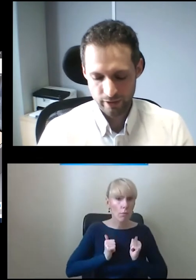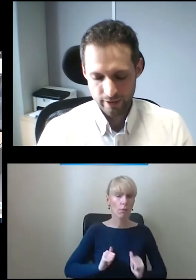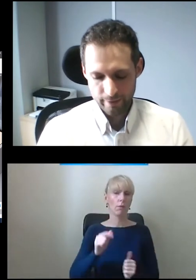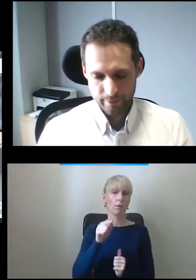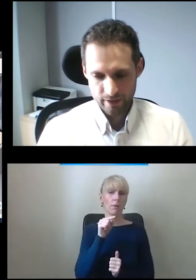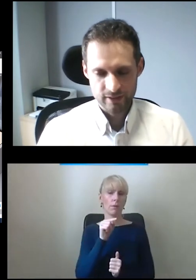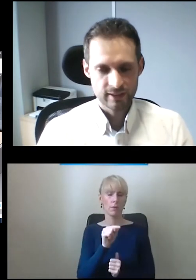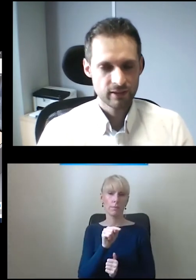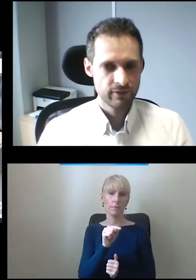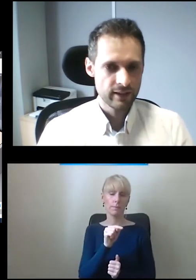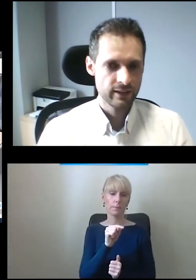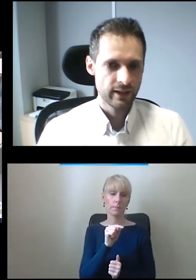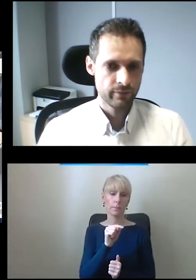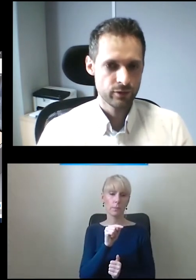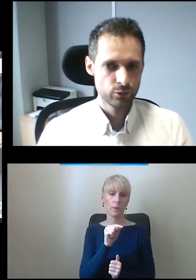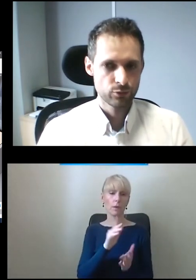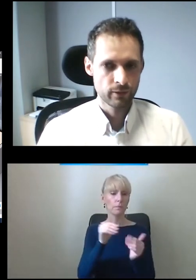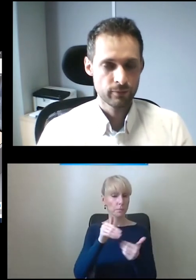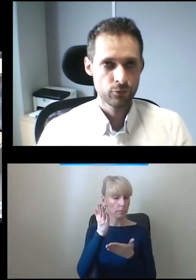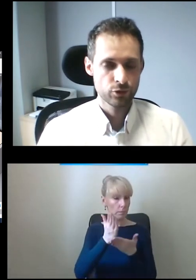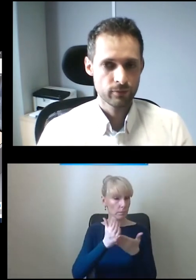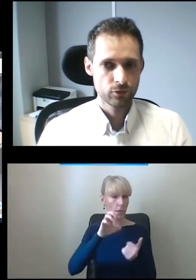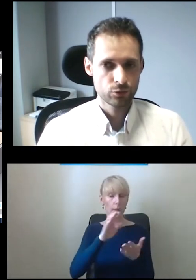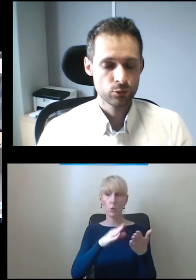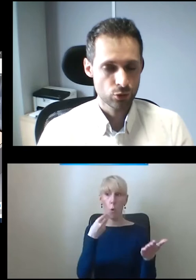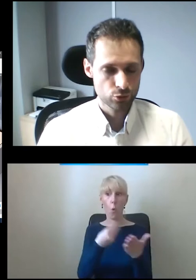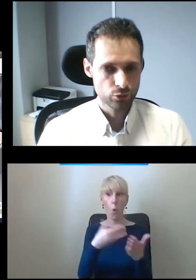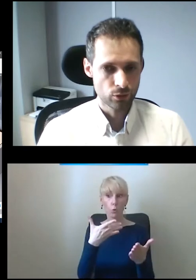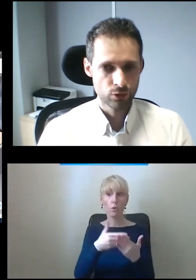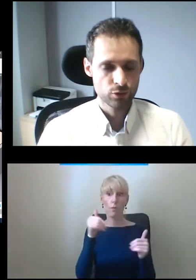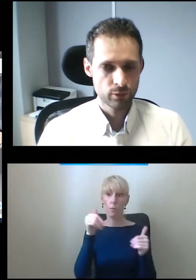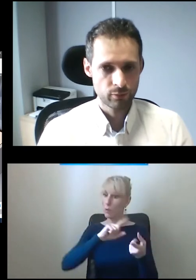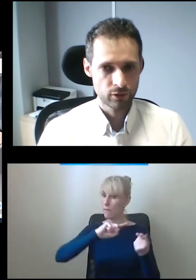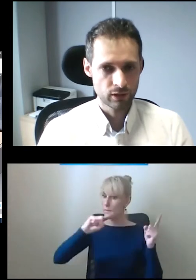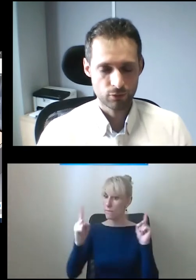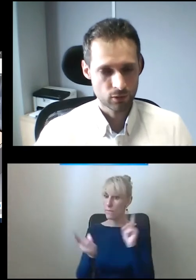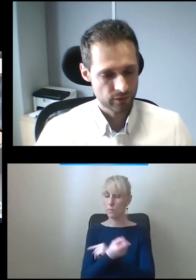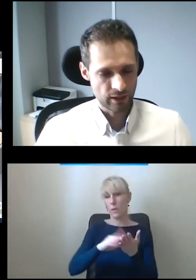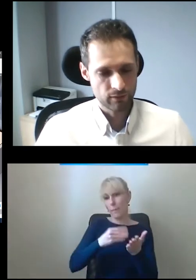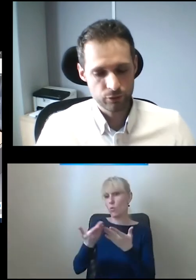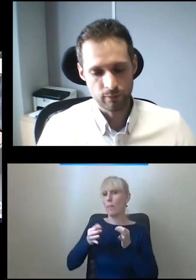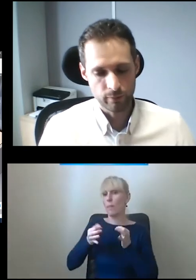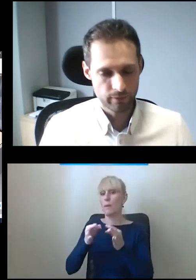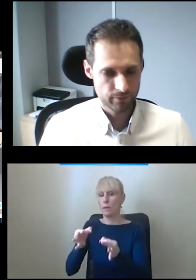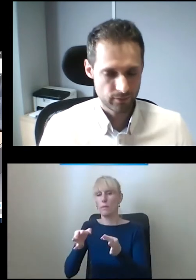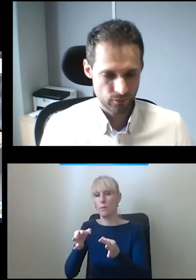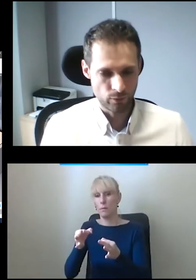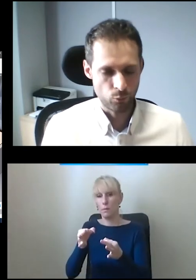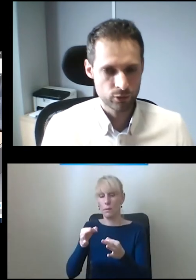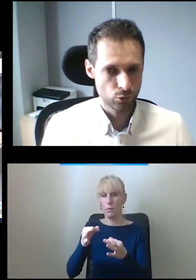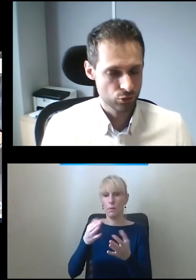myśli, żadne z takich wielkich elementów, które muszą, które dużo kosztują, które muszą być wymienione, przykładowo tak, w aucie mamy